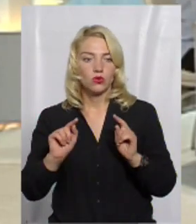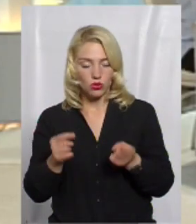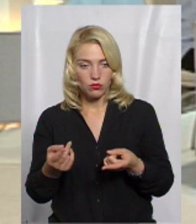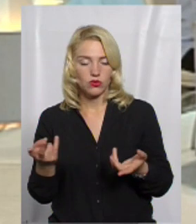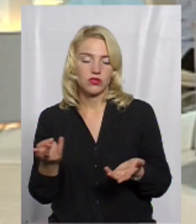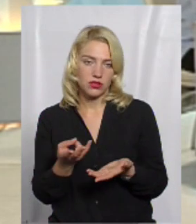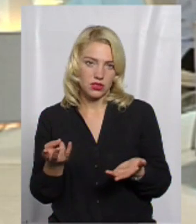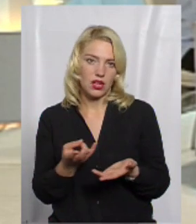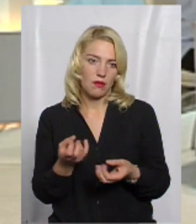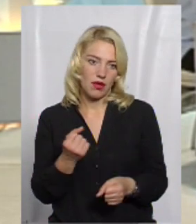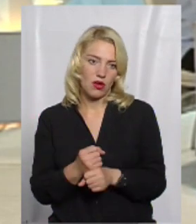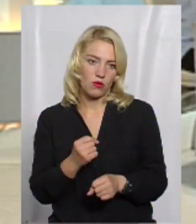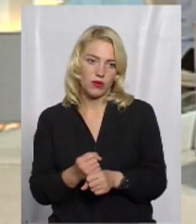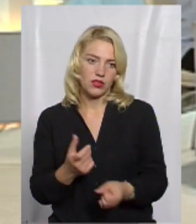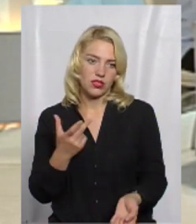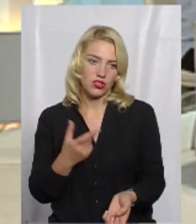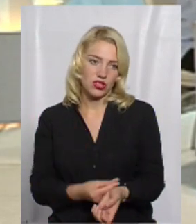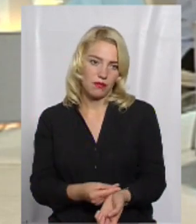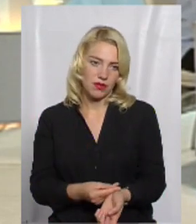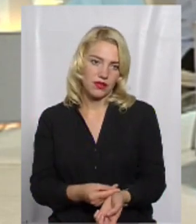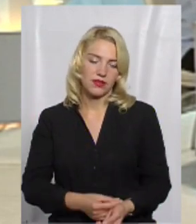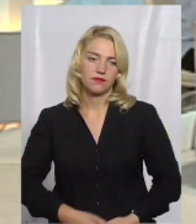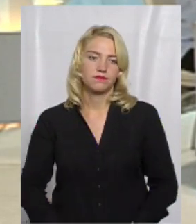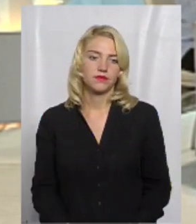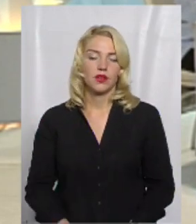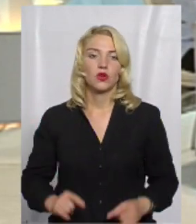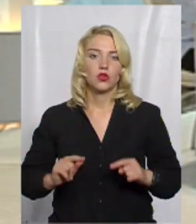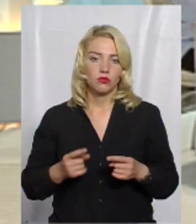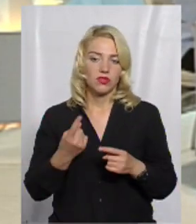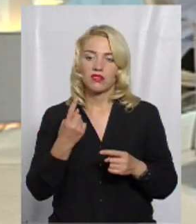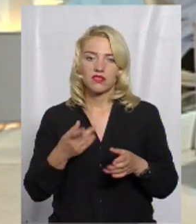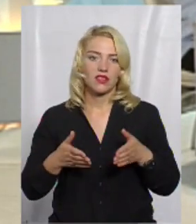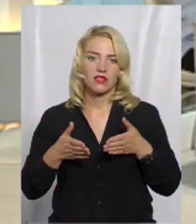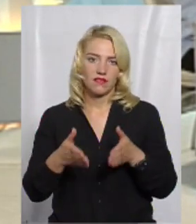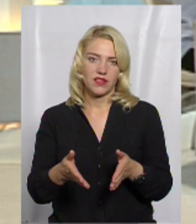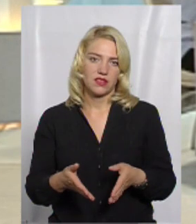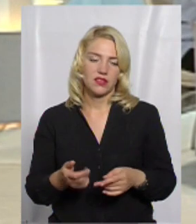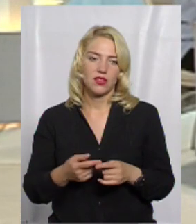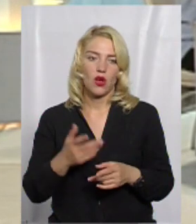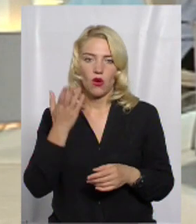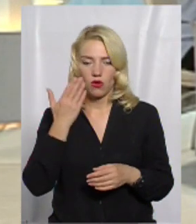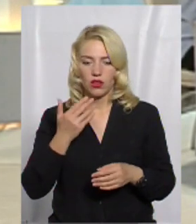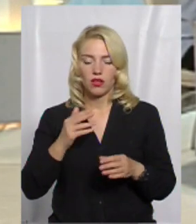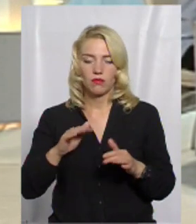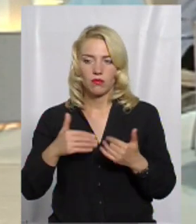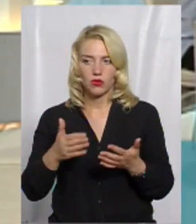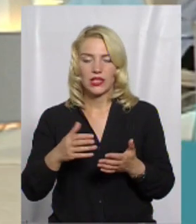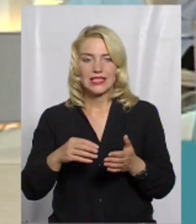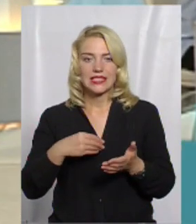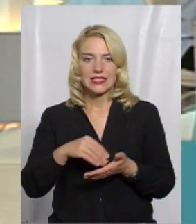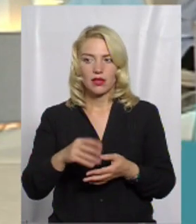Тому треба робити щеплення. Тому, коли пройдуть закупки, коли ми